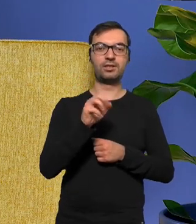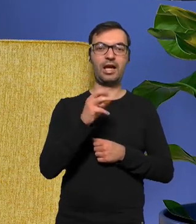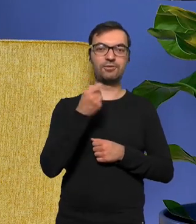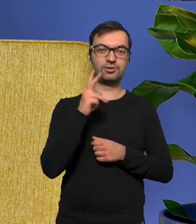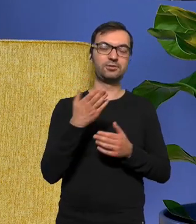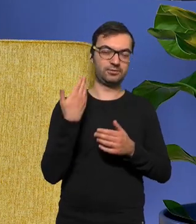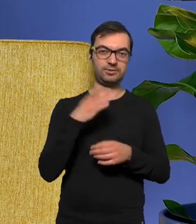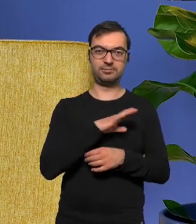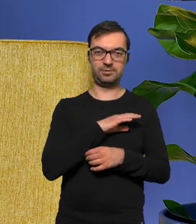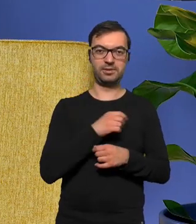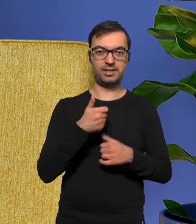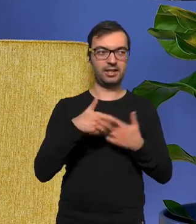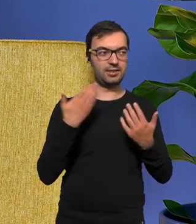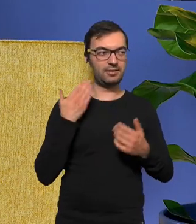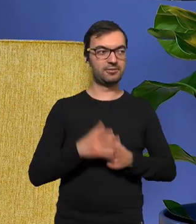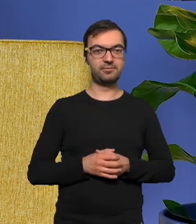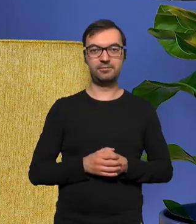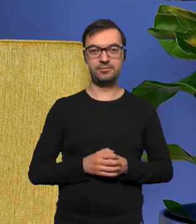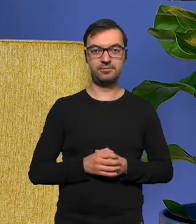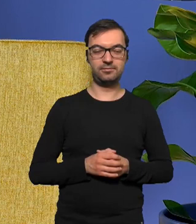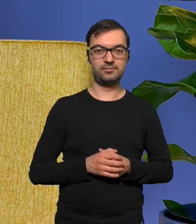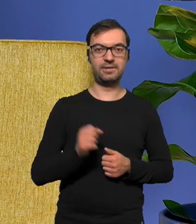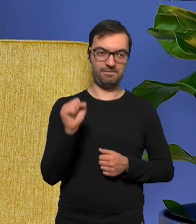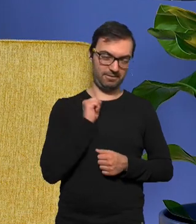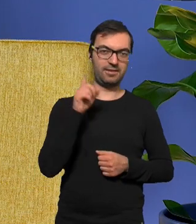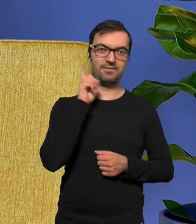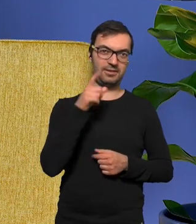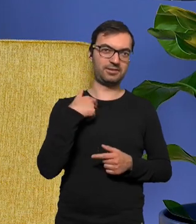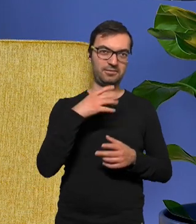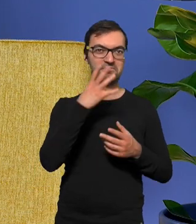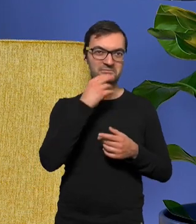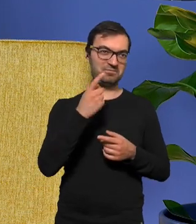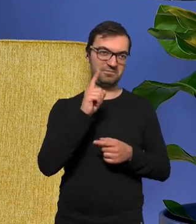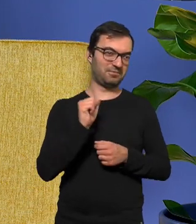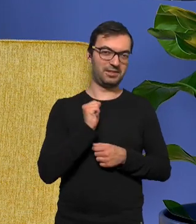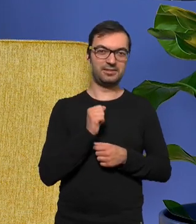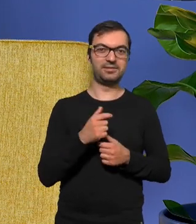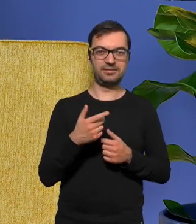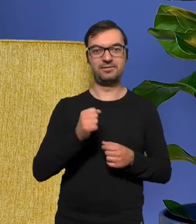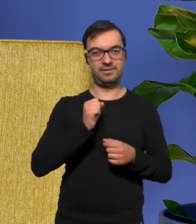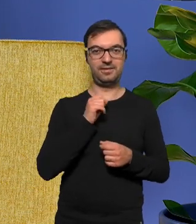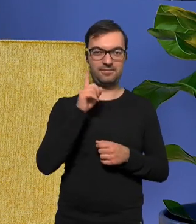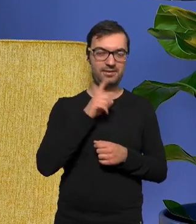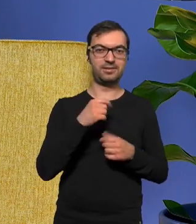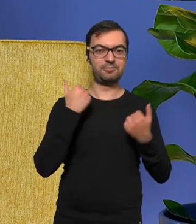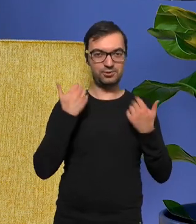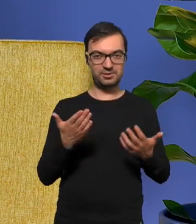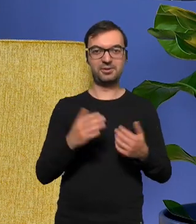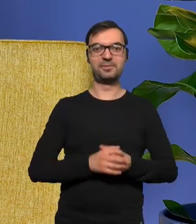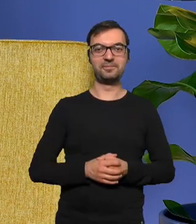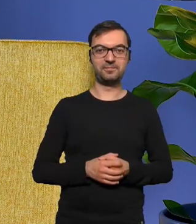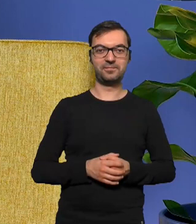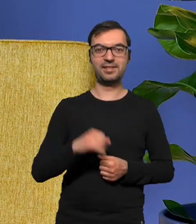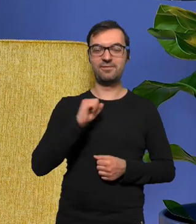który opuścił nas kilka dni temu fajny facet wydawał się fajny fajny facet przystojny